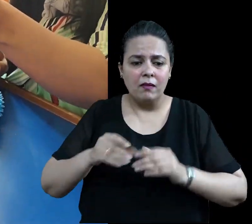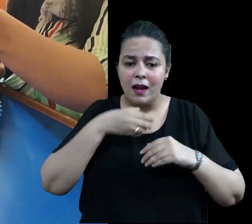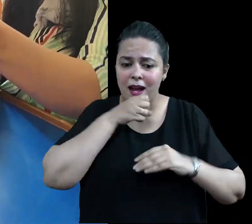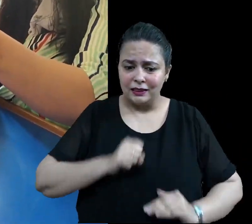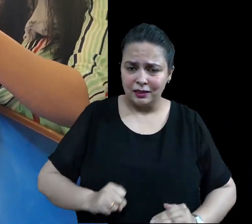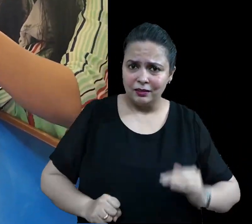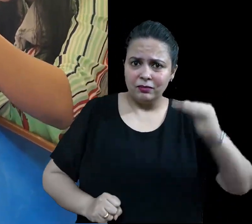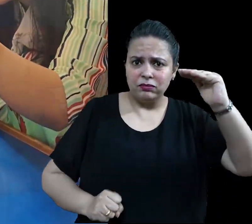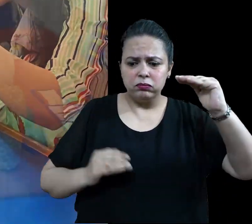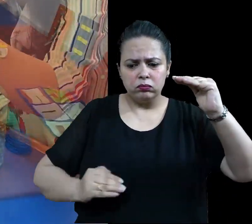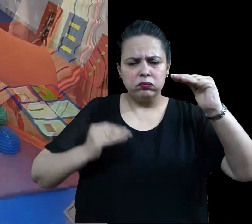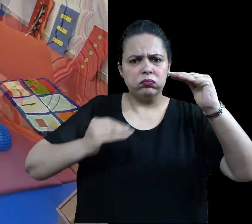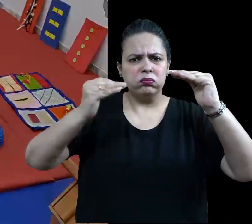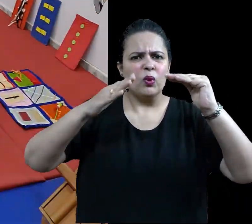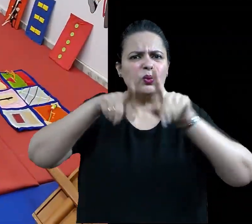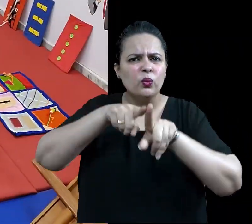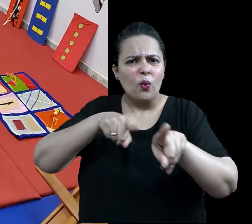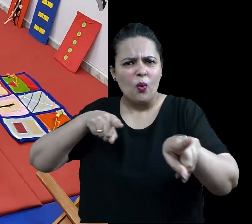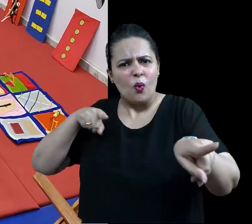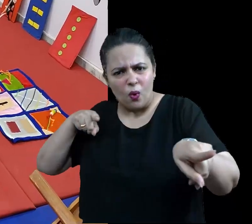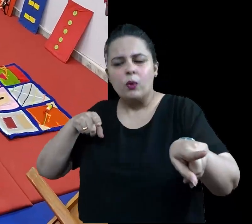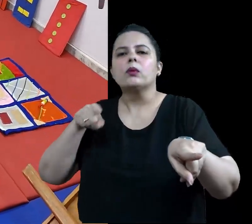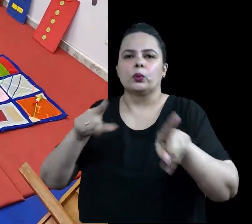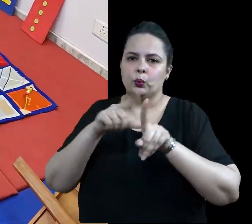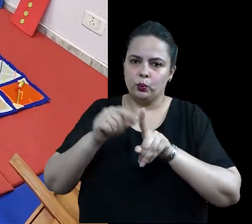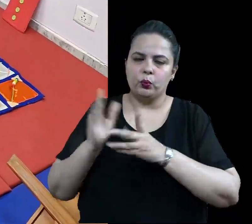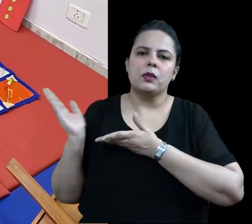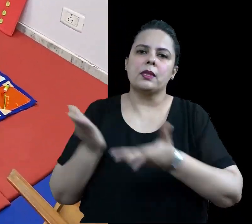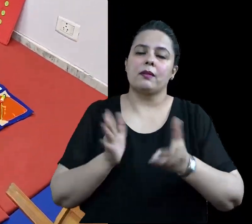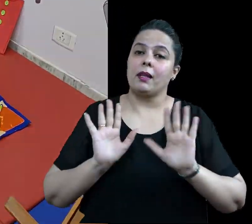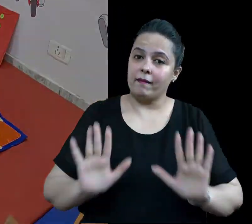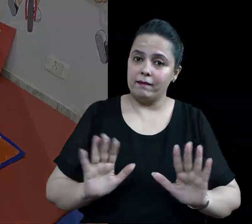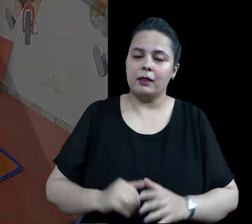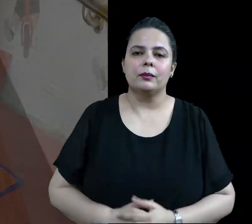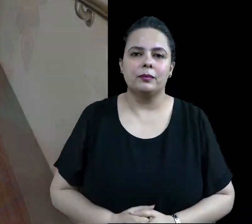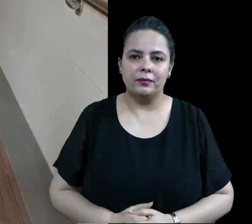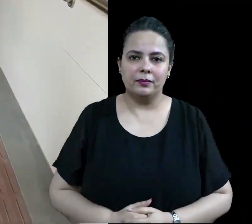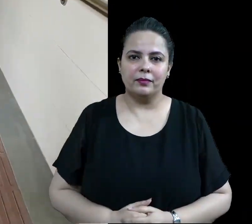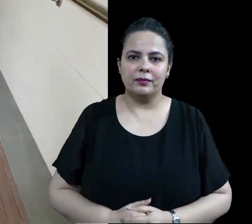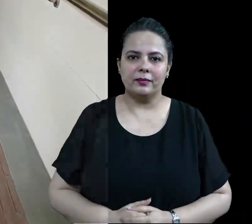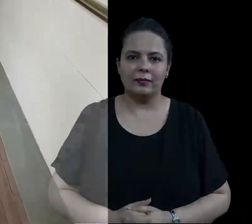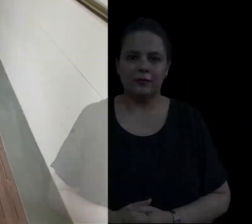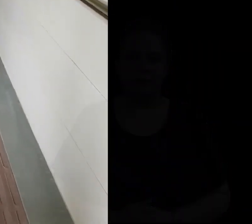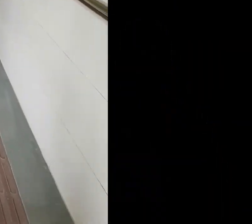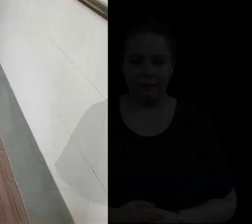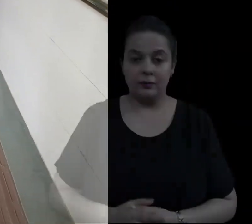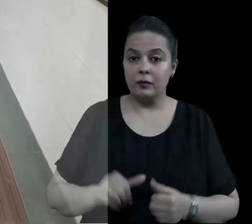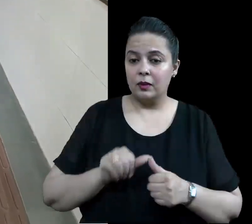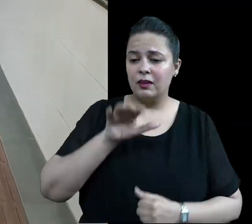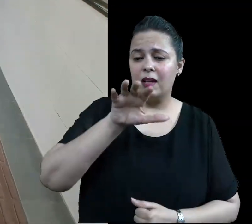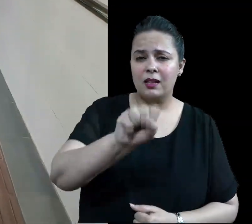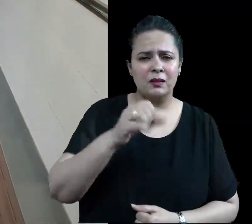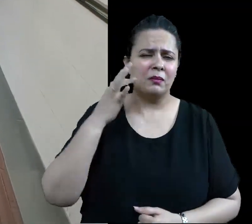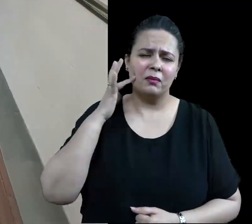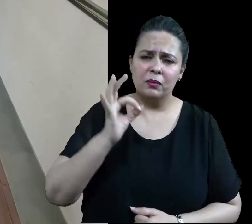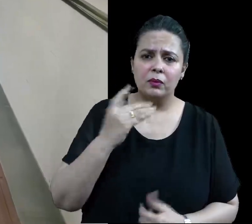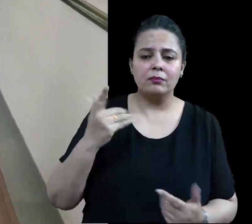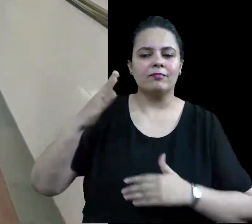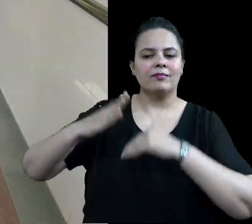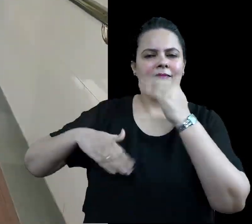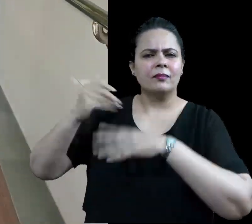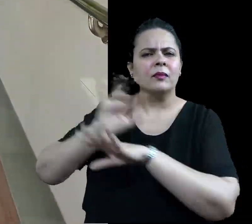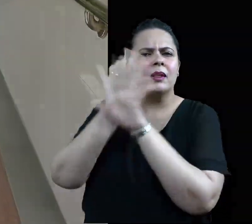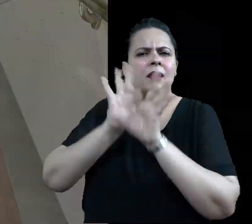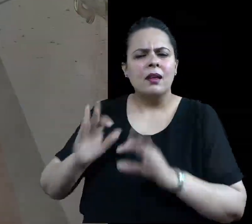विलम के कारण दैनिक क्रिया कलापों में बाधा आने वाले बच्चों को सेवाएं दी जाएंगी। यहां आवा गवन को सुगम बनाने के लिए